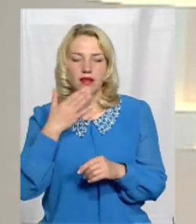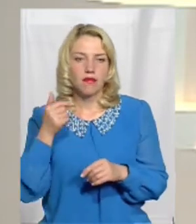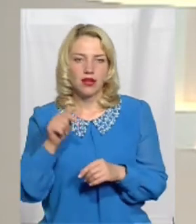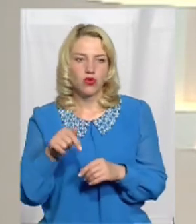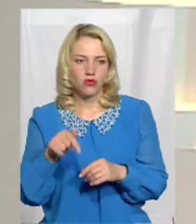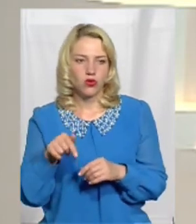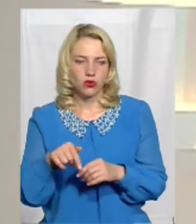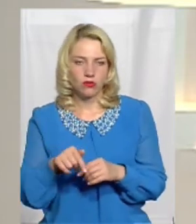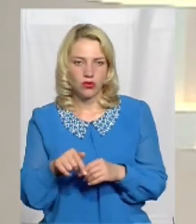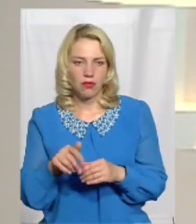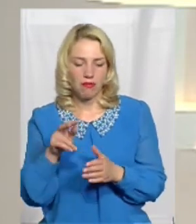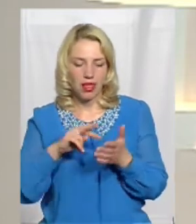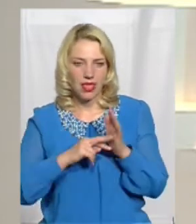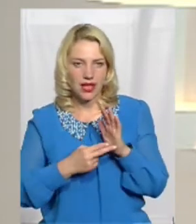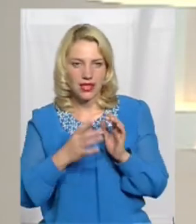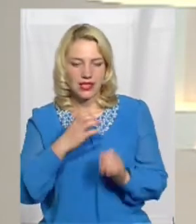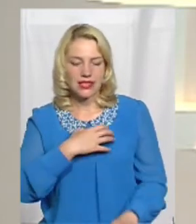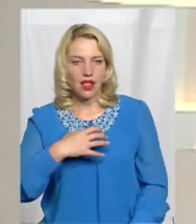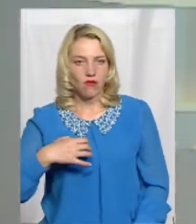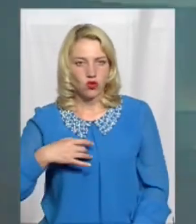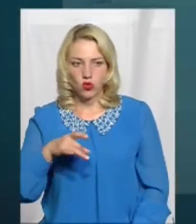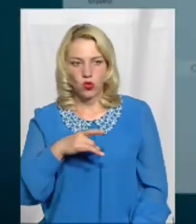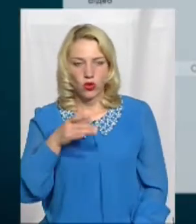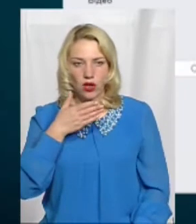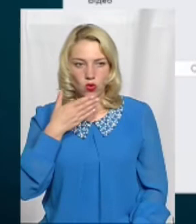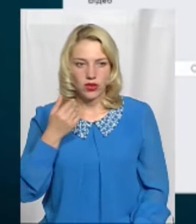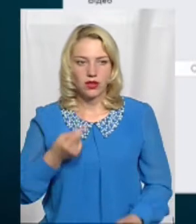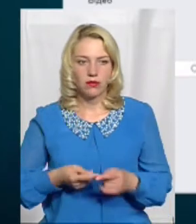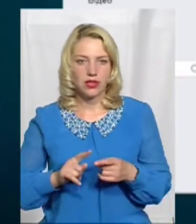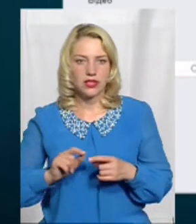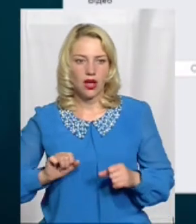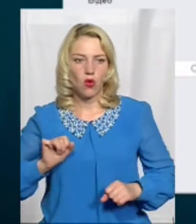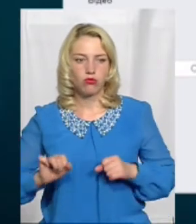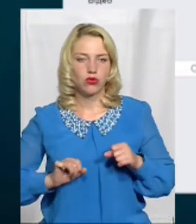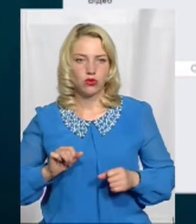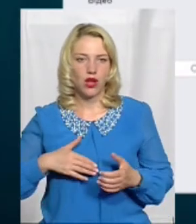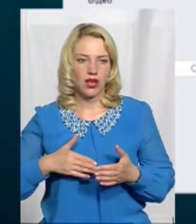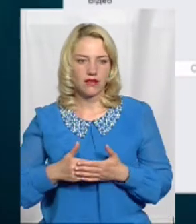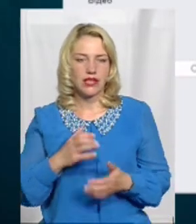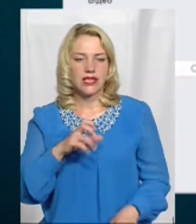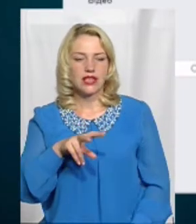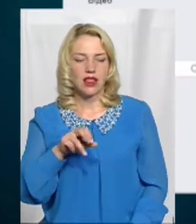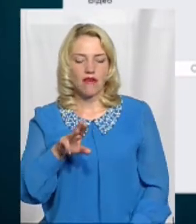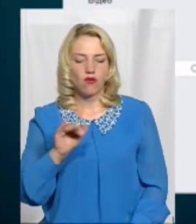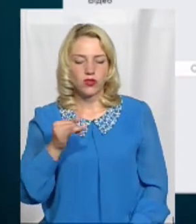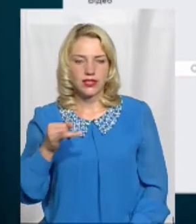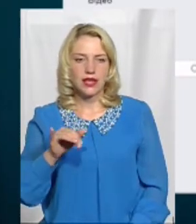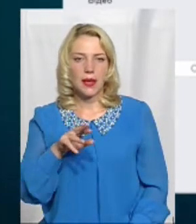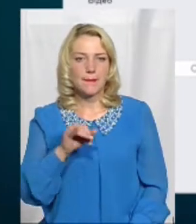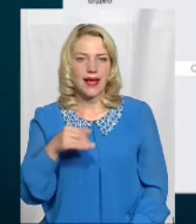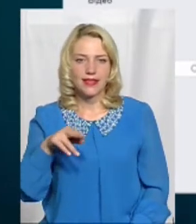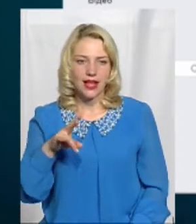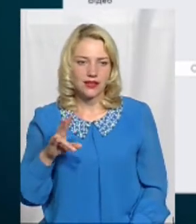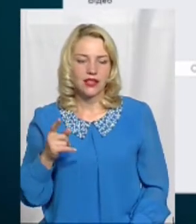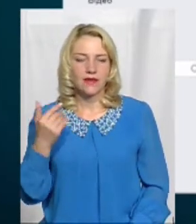плані Славуцького району і це обурило активістів Славуцького майдану Так вони написали у